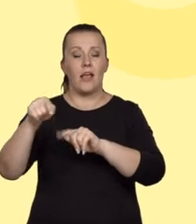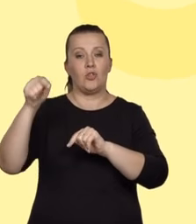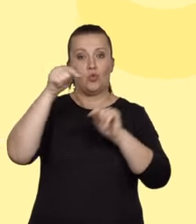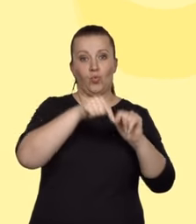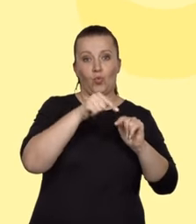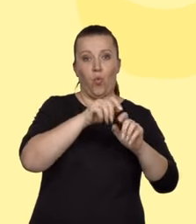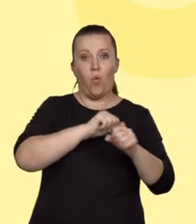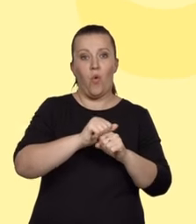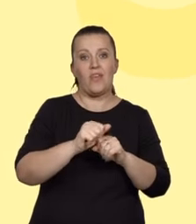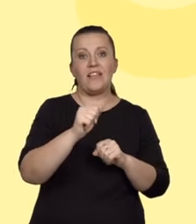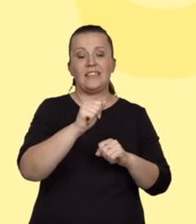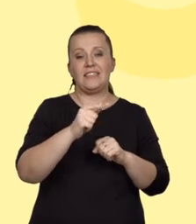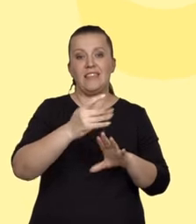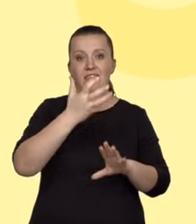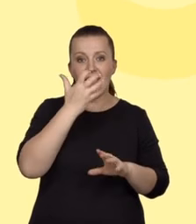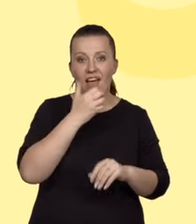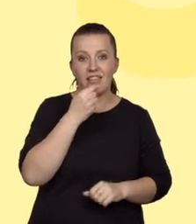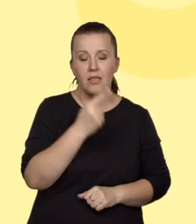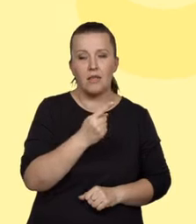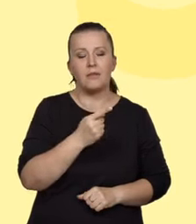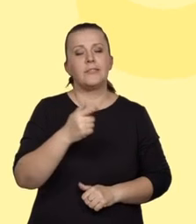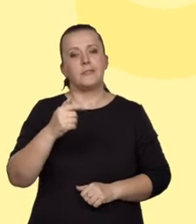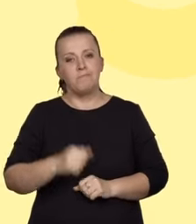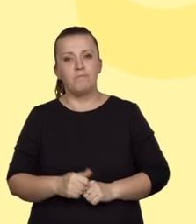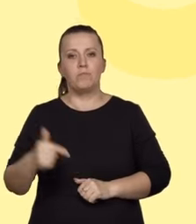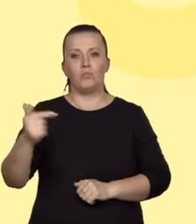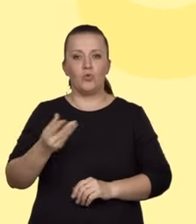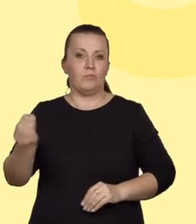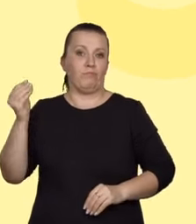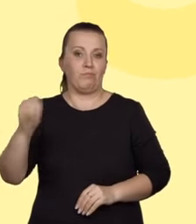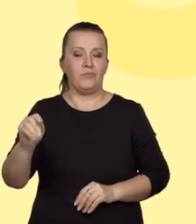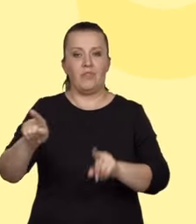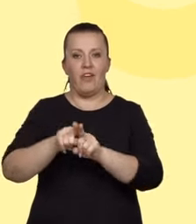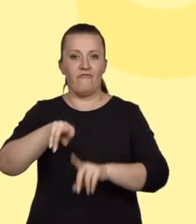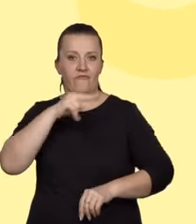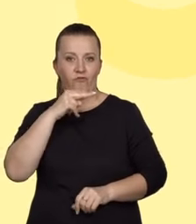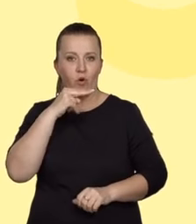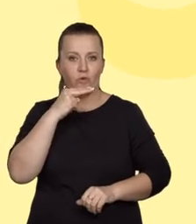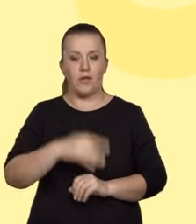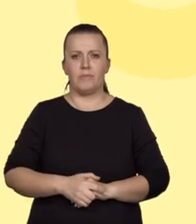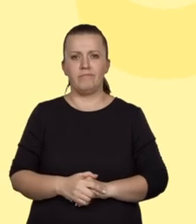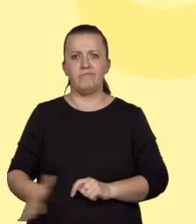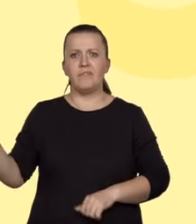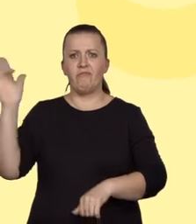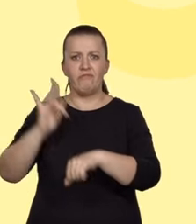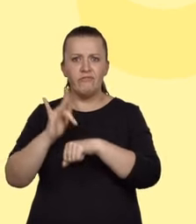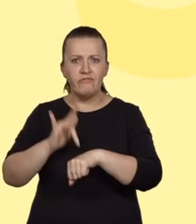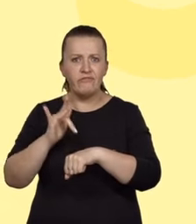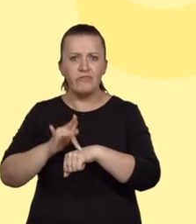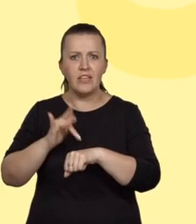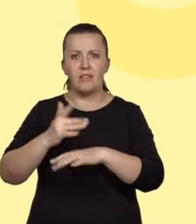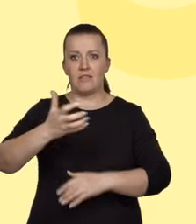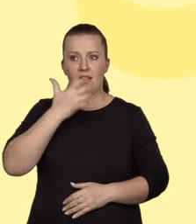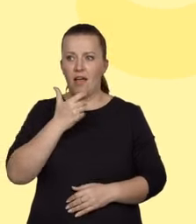co oznacza, że po stronie produktów musimy dopisać jedną cząsteczkę wody. W wyniku tego liczba atomów tlenu po